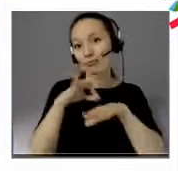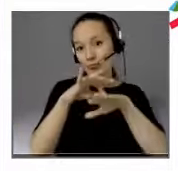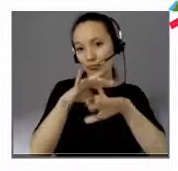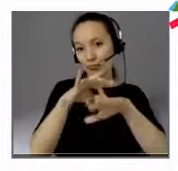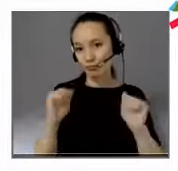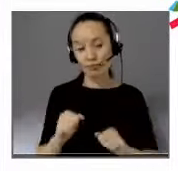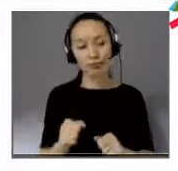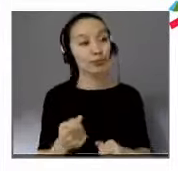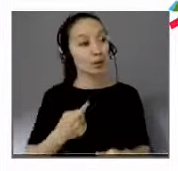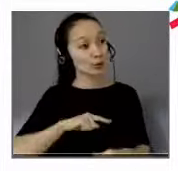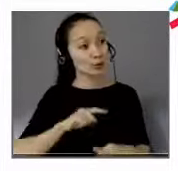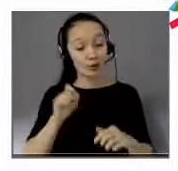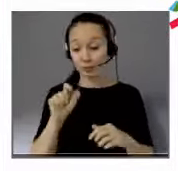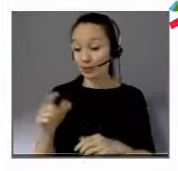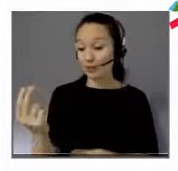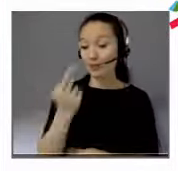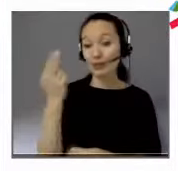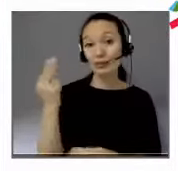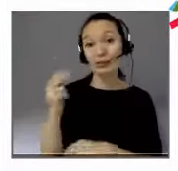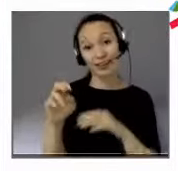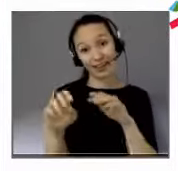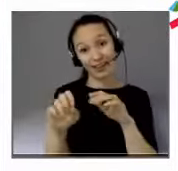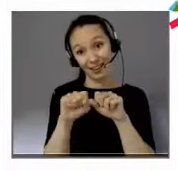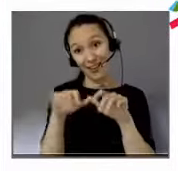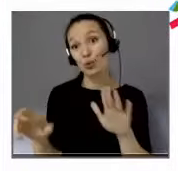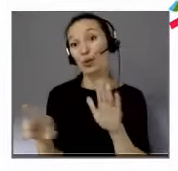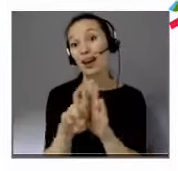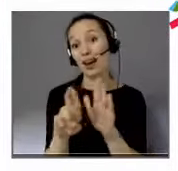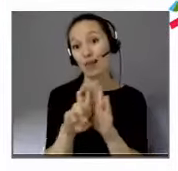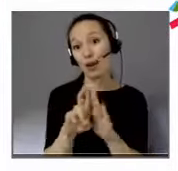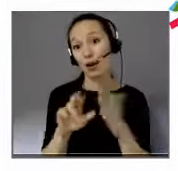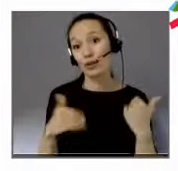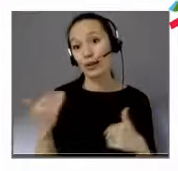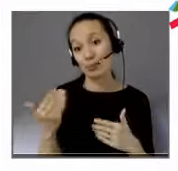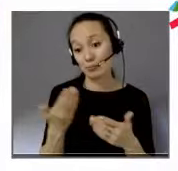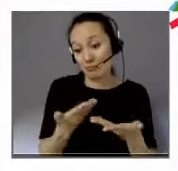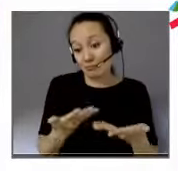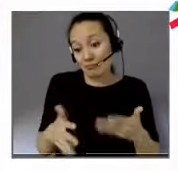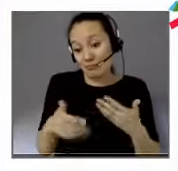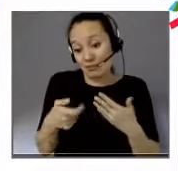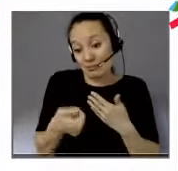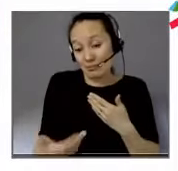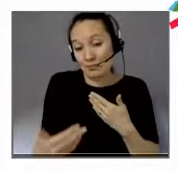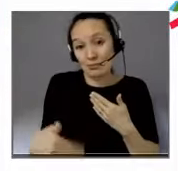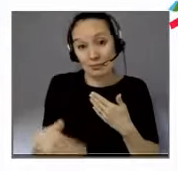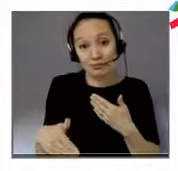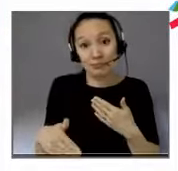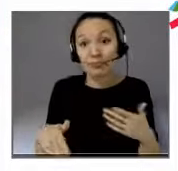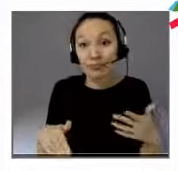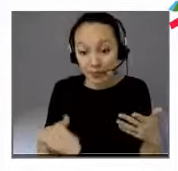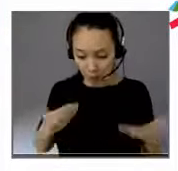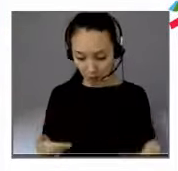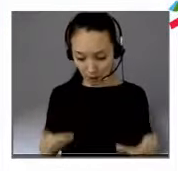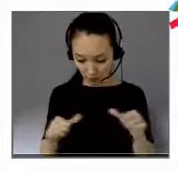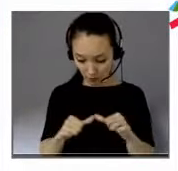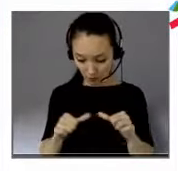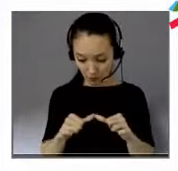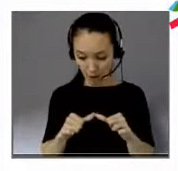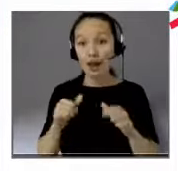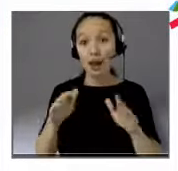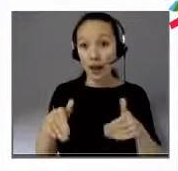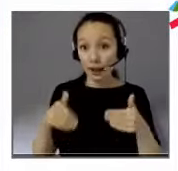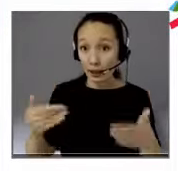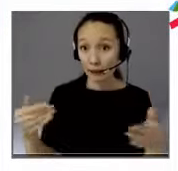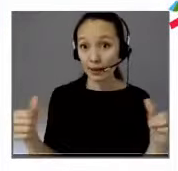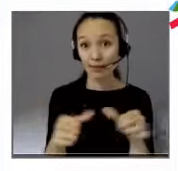des référents handicap. Évidemment, peut se demander qu'est-ce qui va se passer maintenant, qu'est-ce qui va se passer ensuite ? Moi, je rêverais donc 3,5